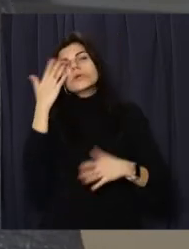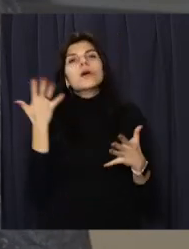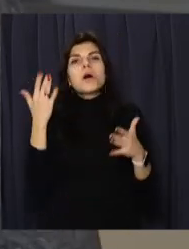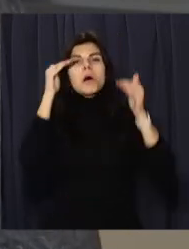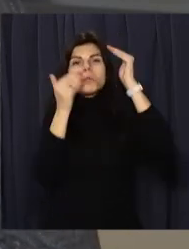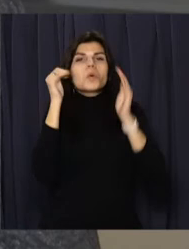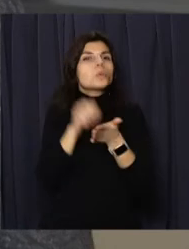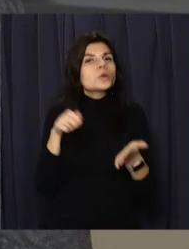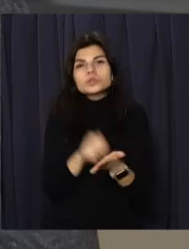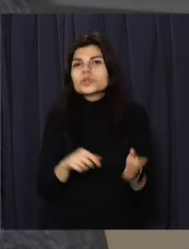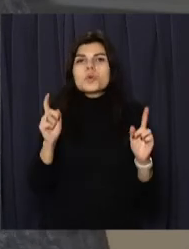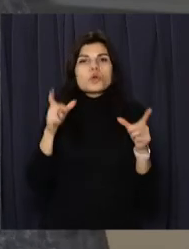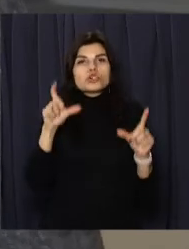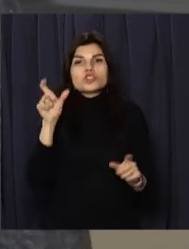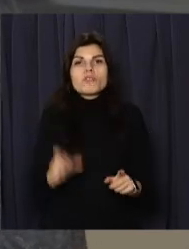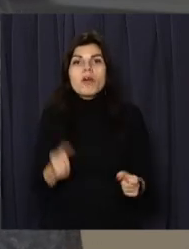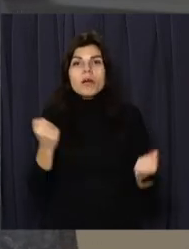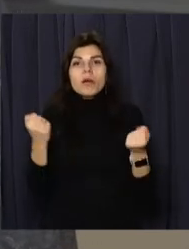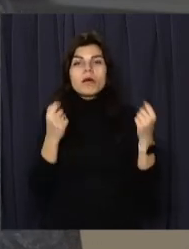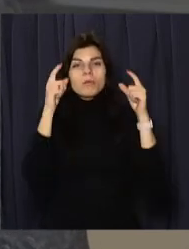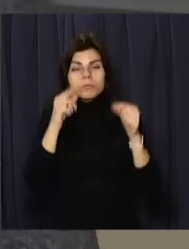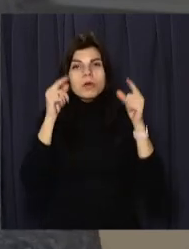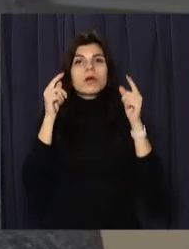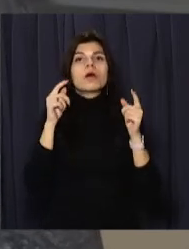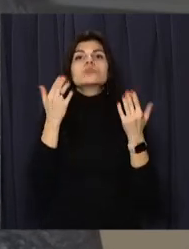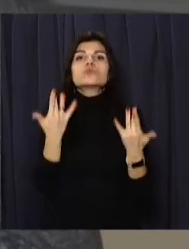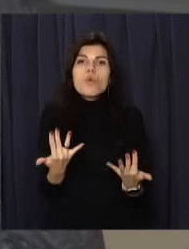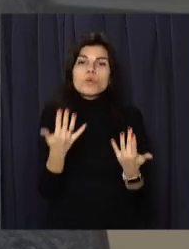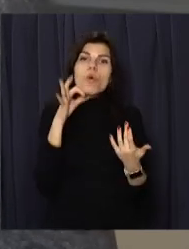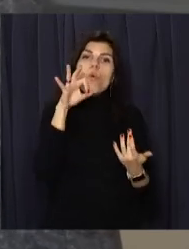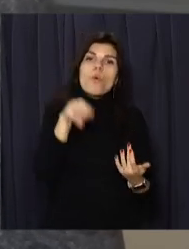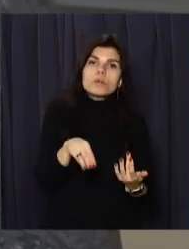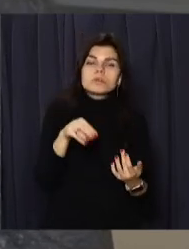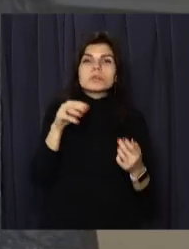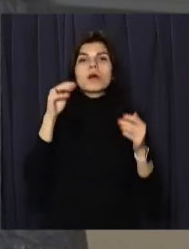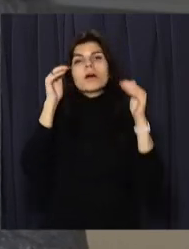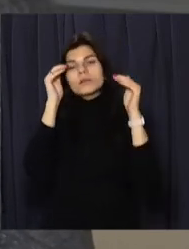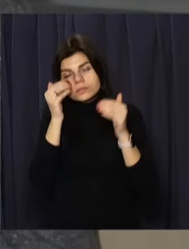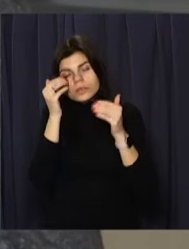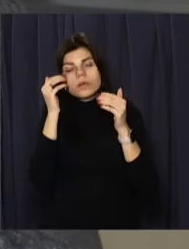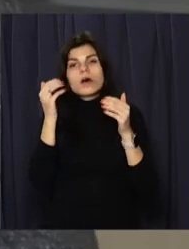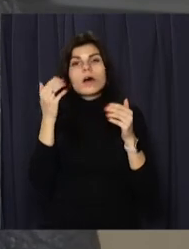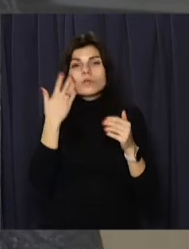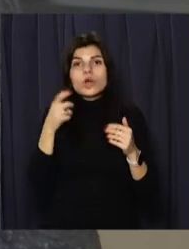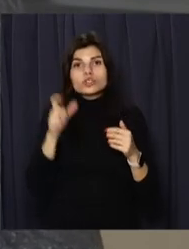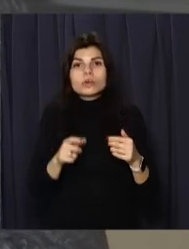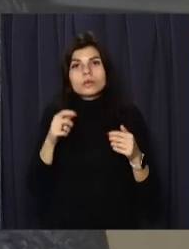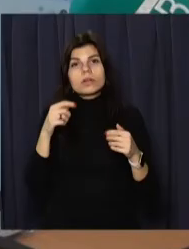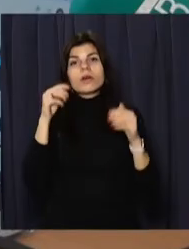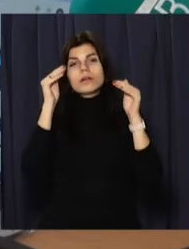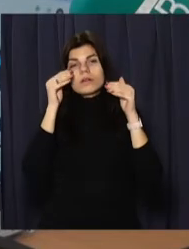етапі це все. Чоловік засипає, скільки від засипання до тієї точки, коли чоловік відключається.